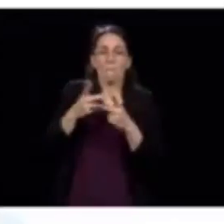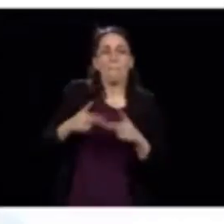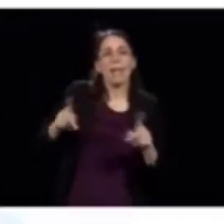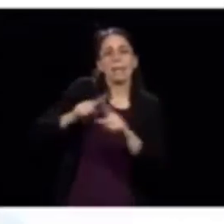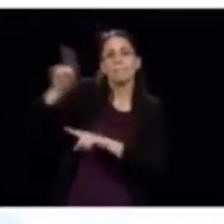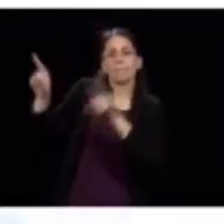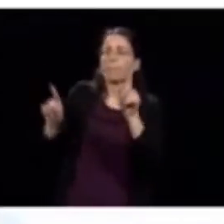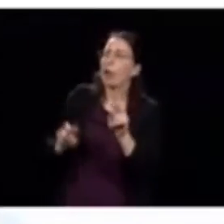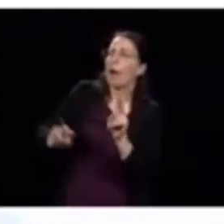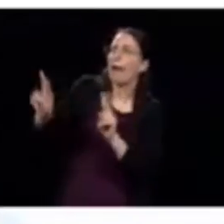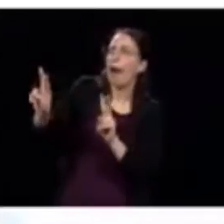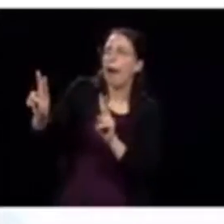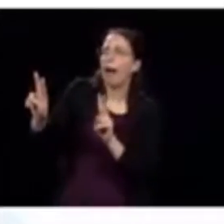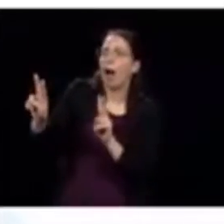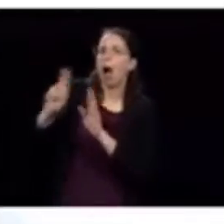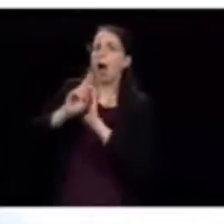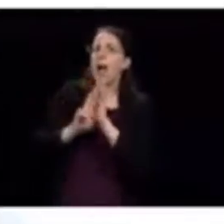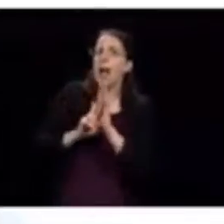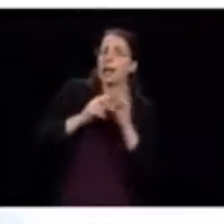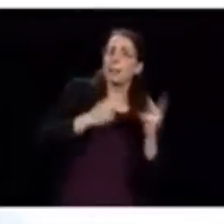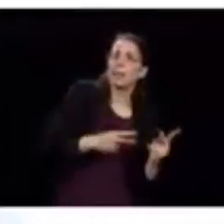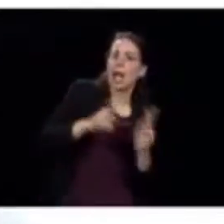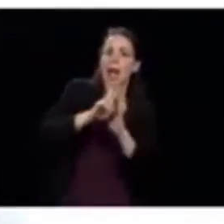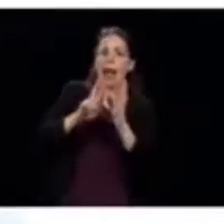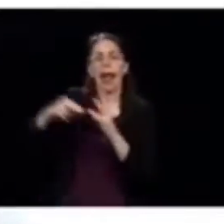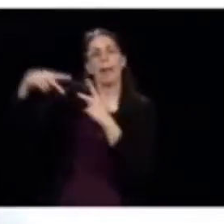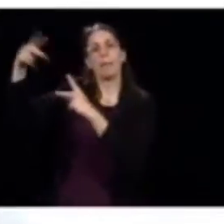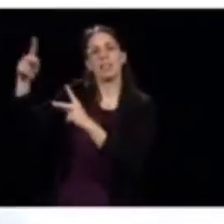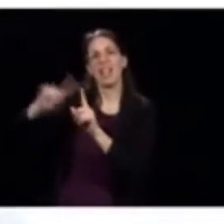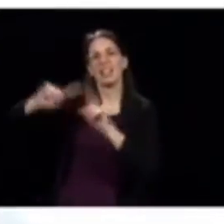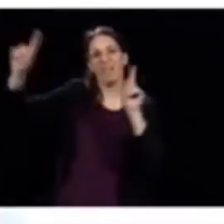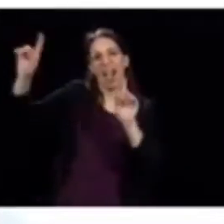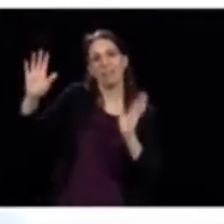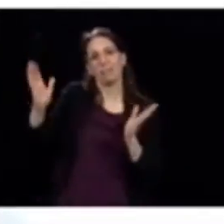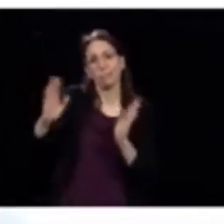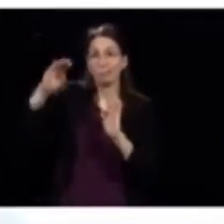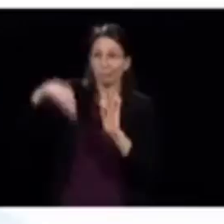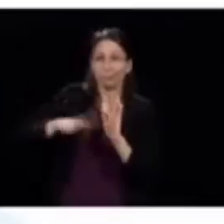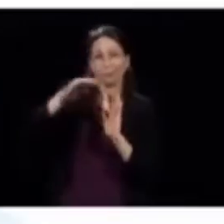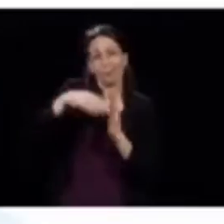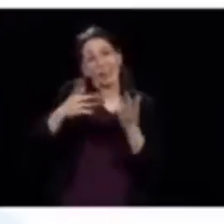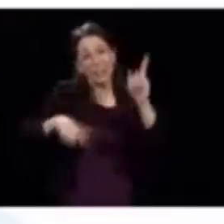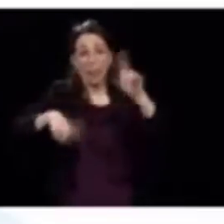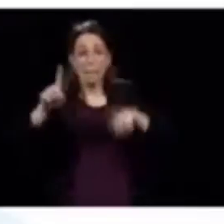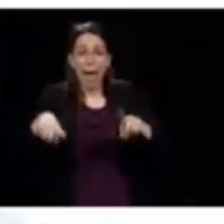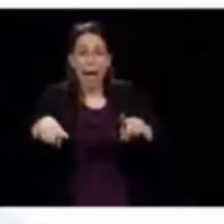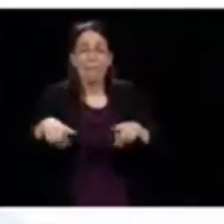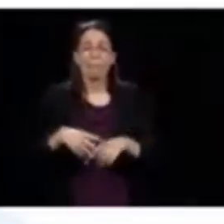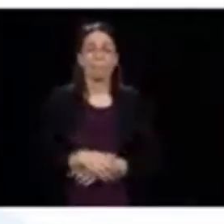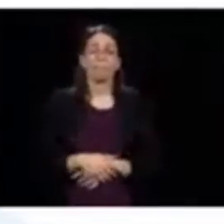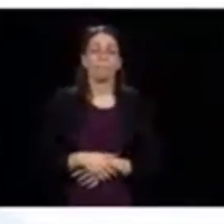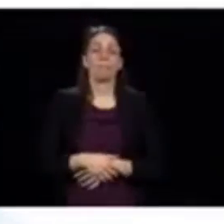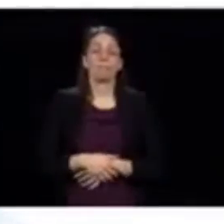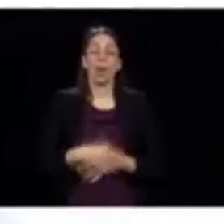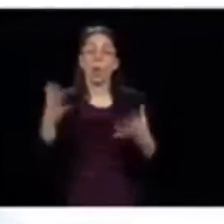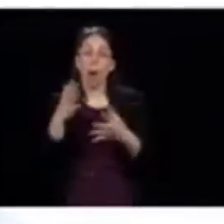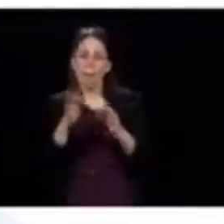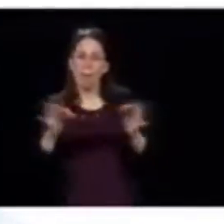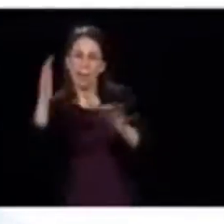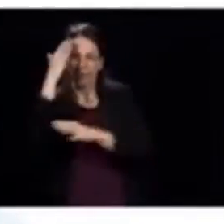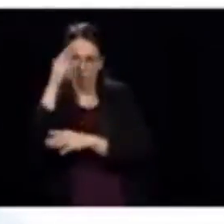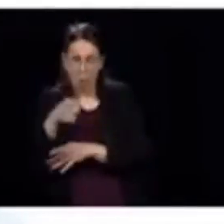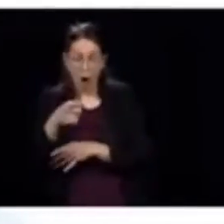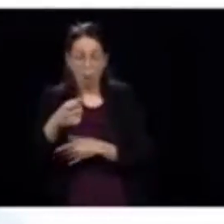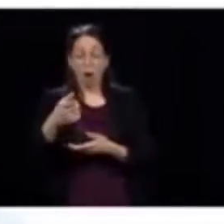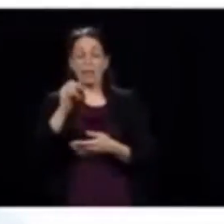fluctue d'un pays à l'autre les règles qu'on se donne. Mais ce qu'on discute à tous les jours, c'est de voir quand est-ce qu'on va être prêt